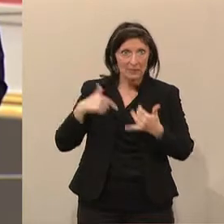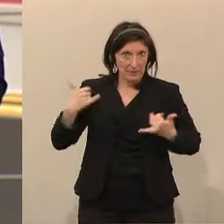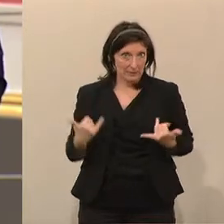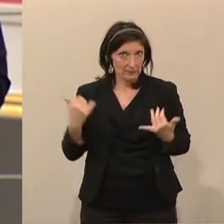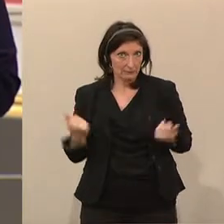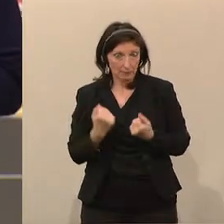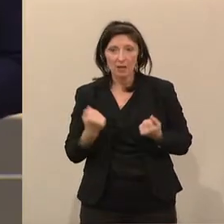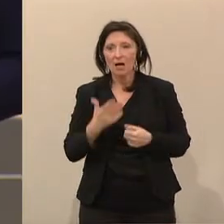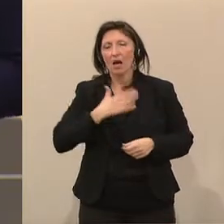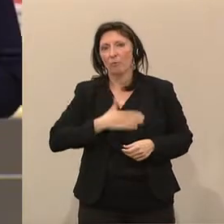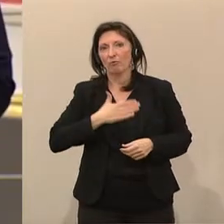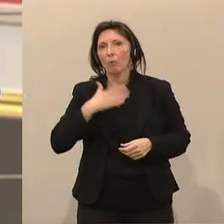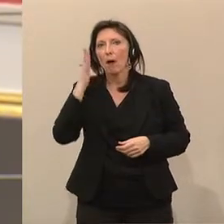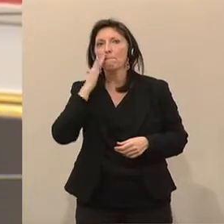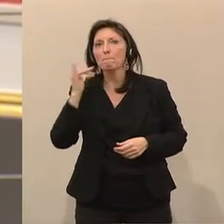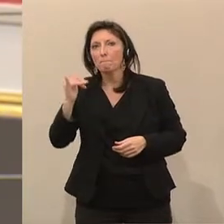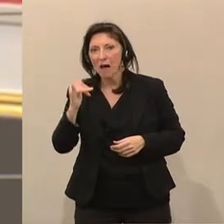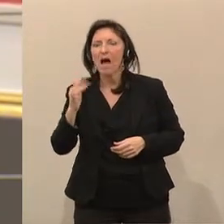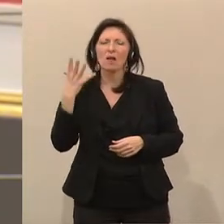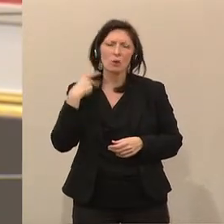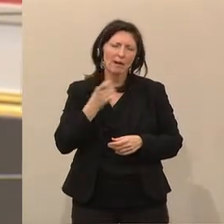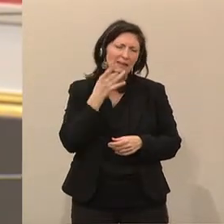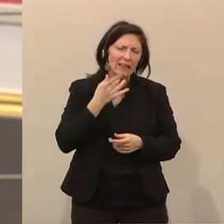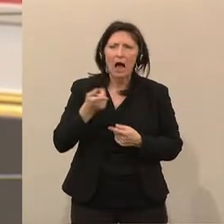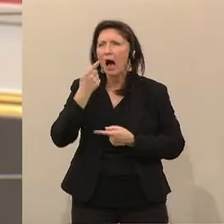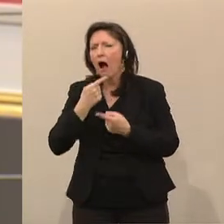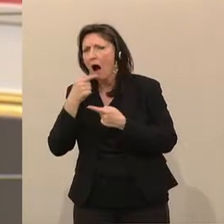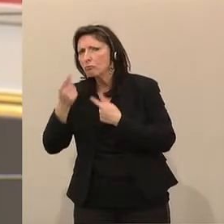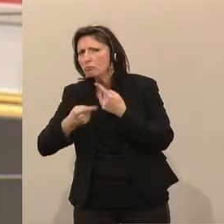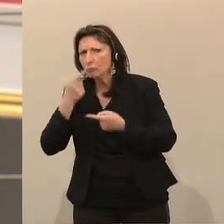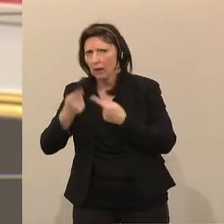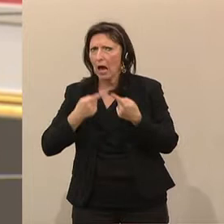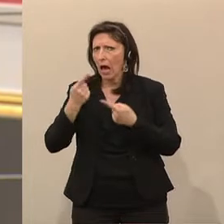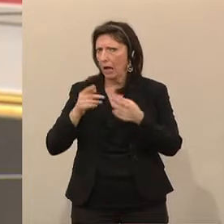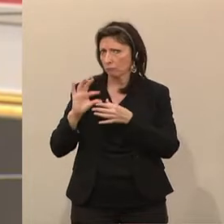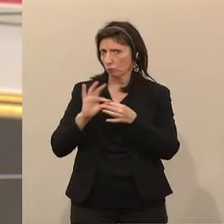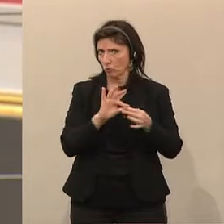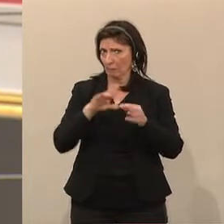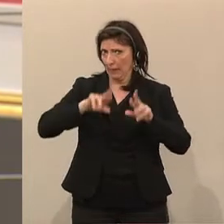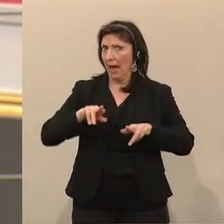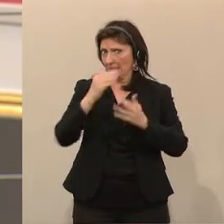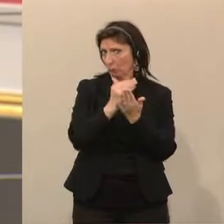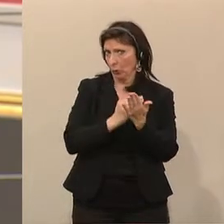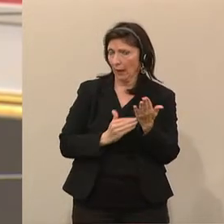im Mai noch einmal eine ganz detaillierte Aussprache zu dem Ratsprogramm auch haben werden.